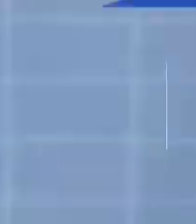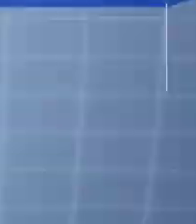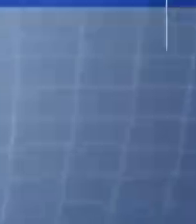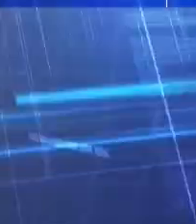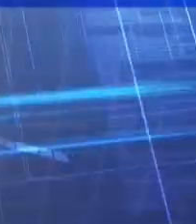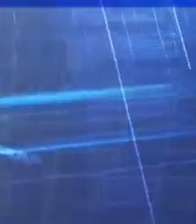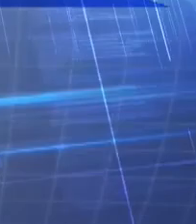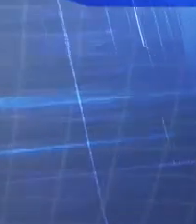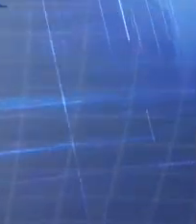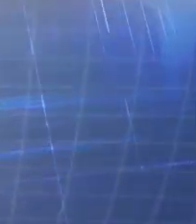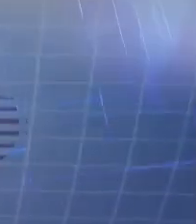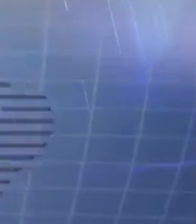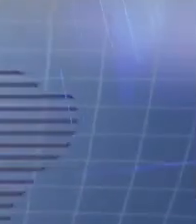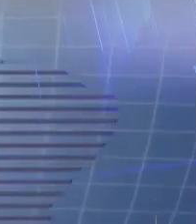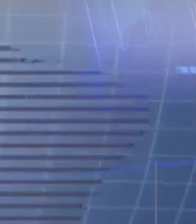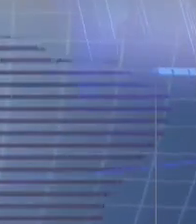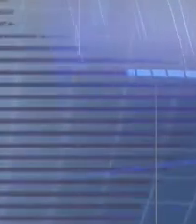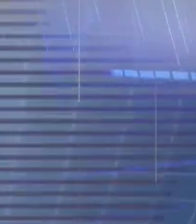Muziek